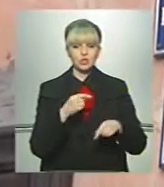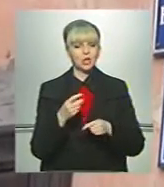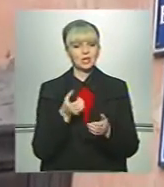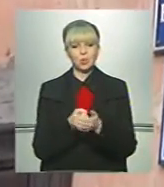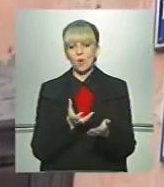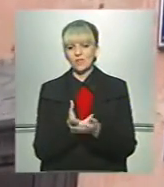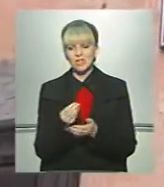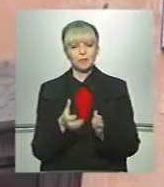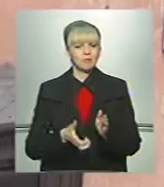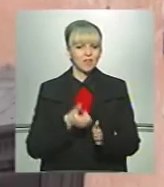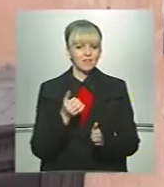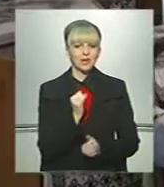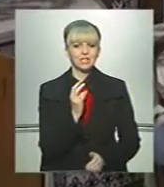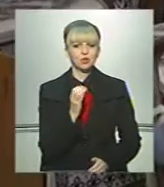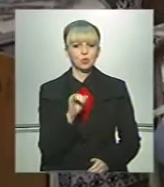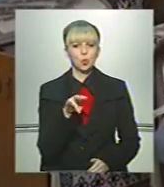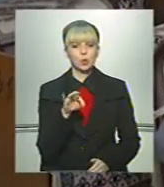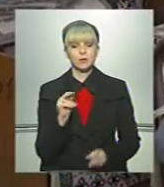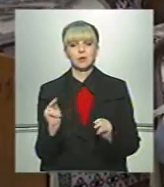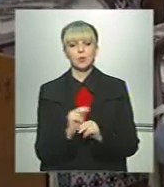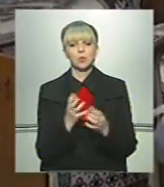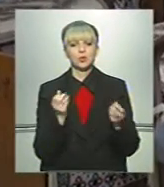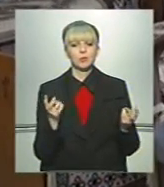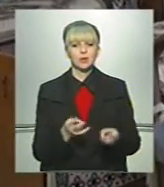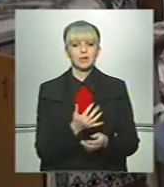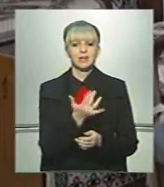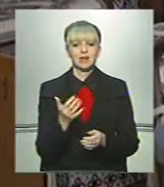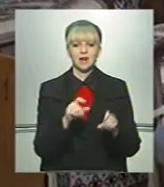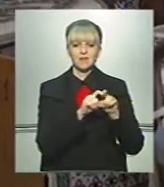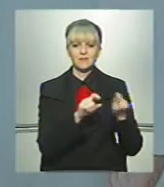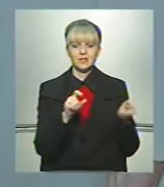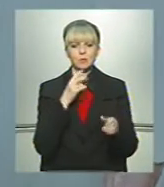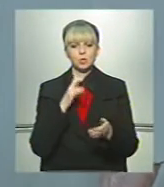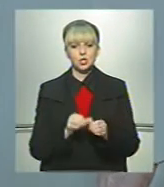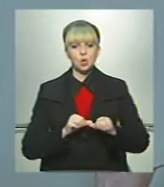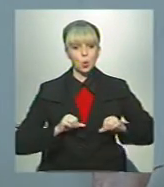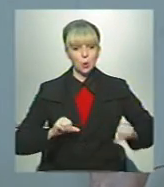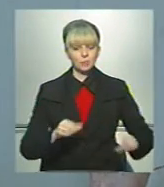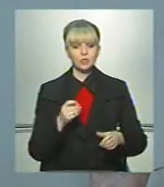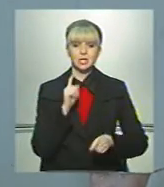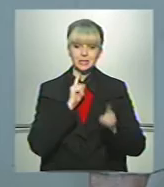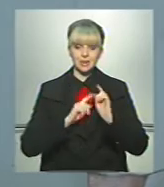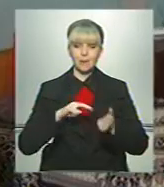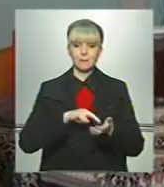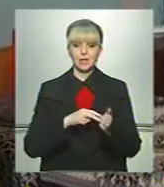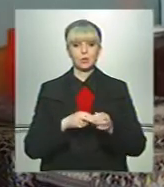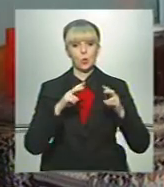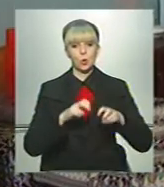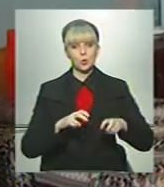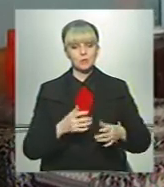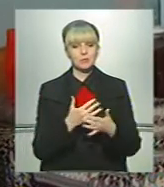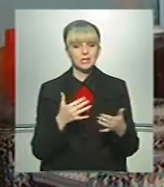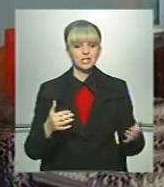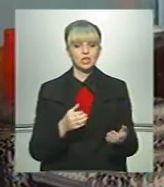недофінансування не вистачає інсуліну. А ще ремонту потребують кілька відділень. Постійні комісії облради вже на засіданні планують розглянути низку